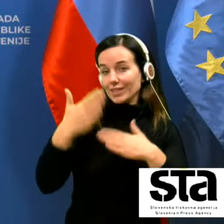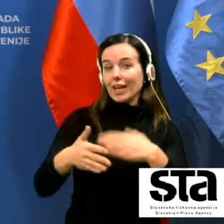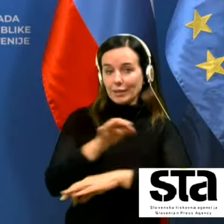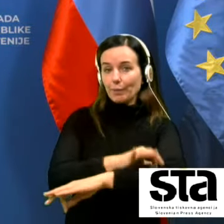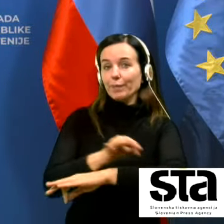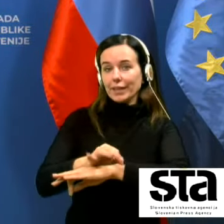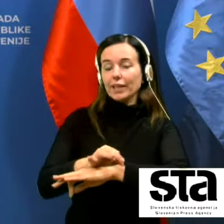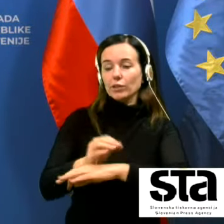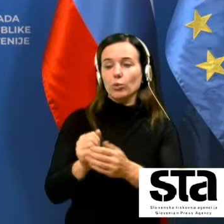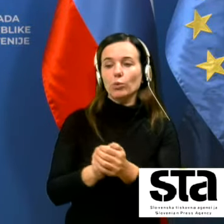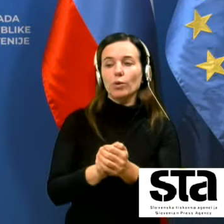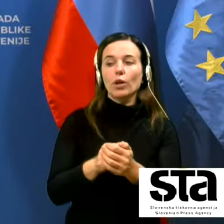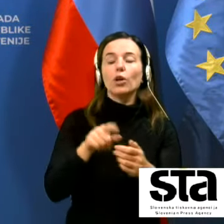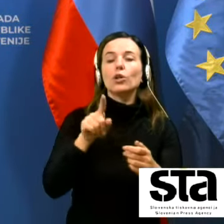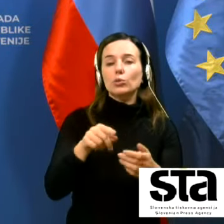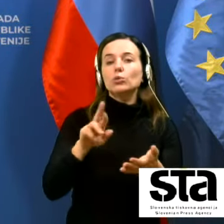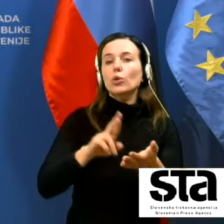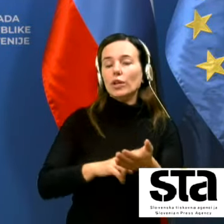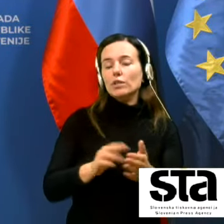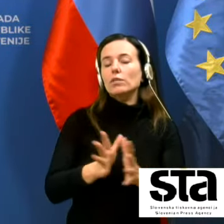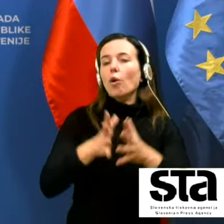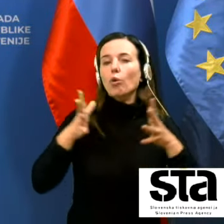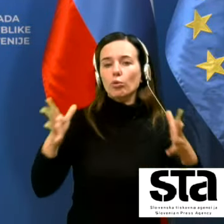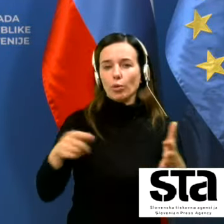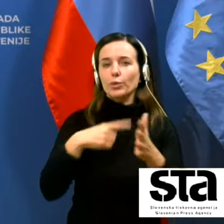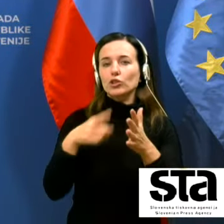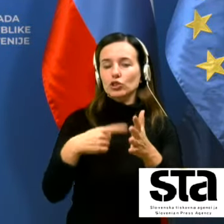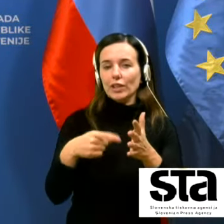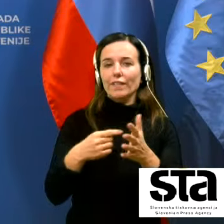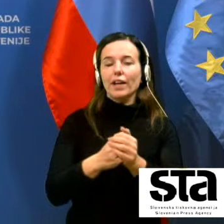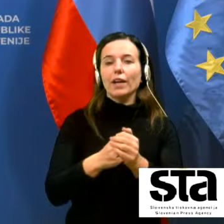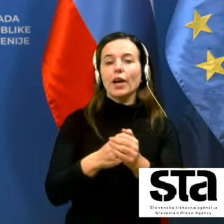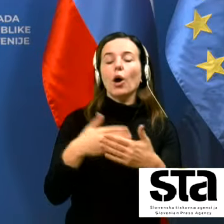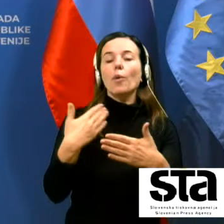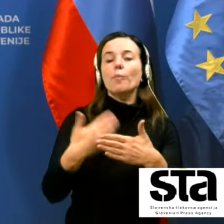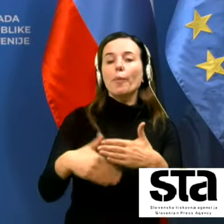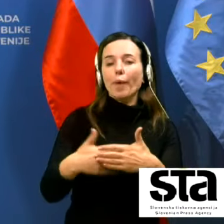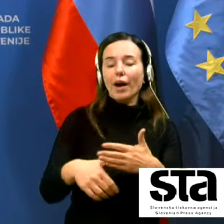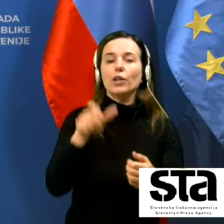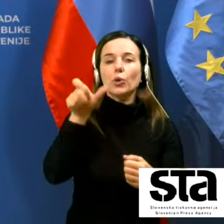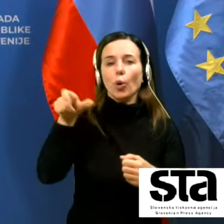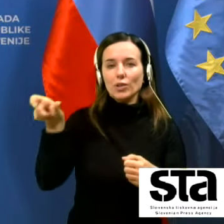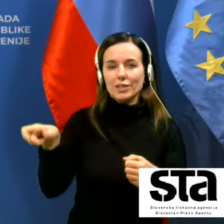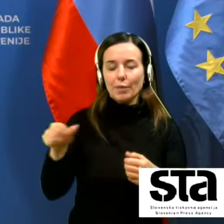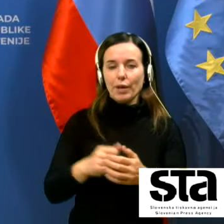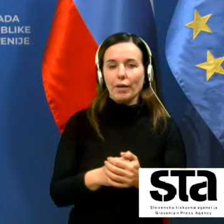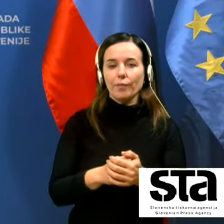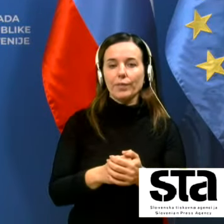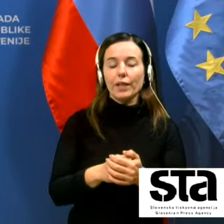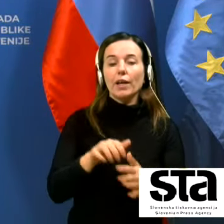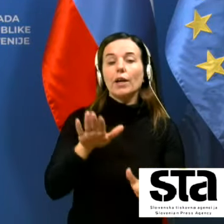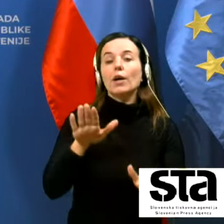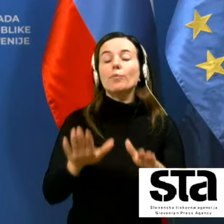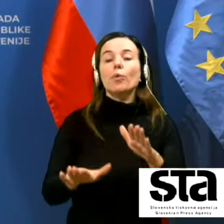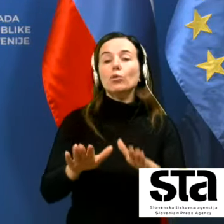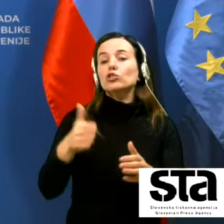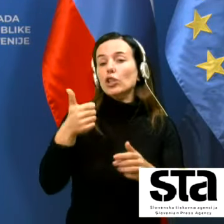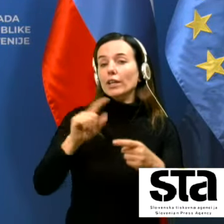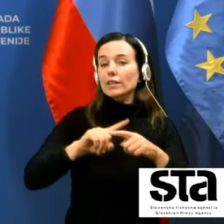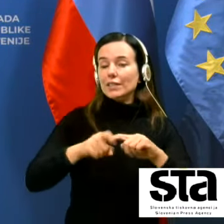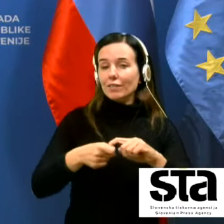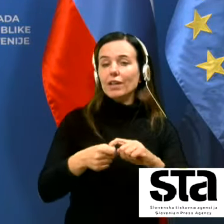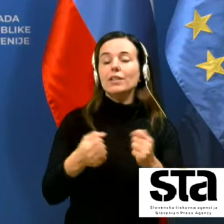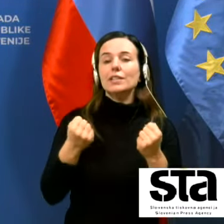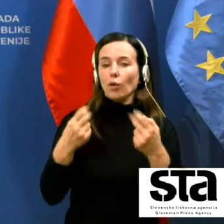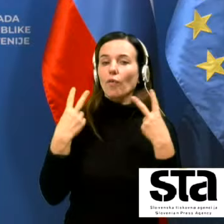spravi to so res enormne številke pri pomankanju osebja in morda še en faktor ki